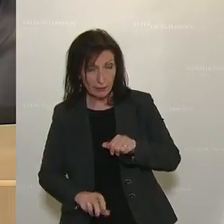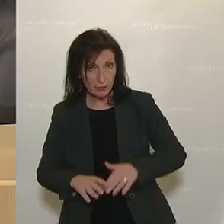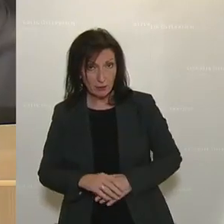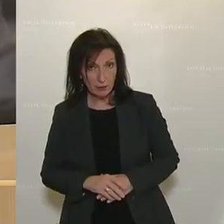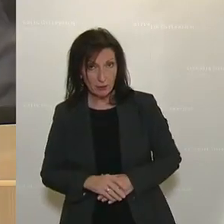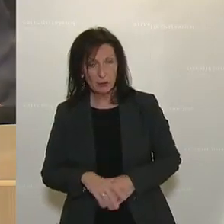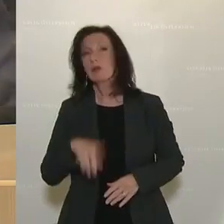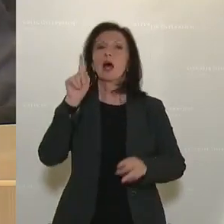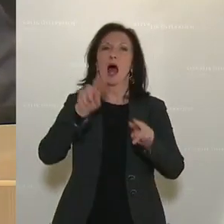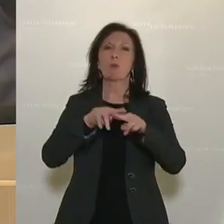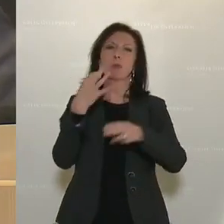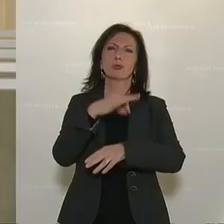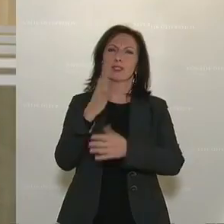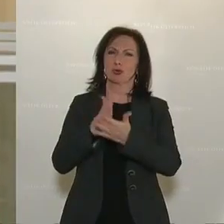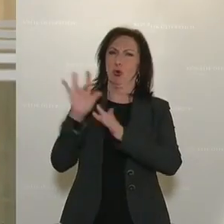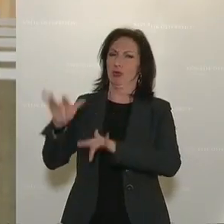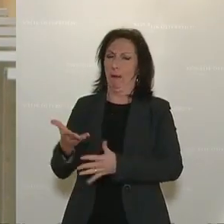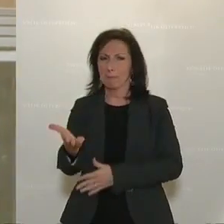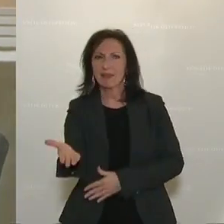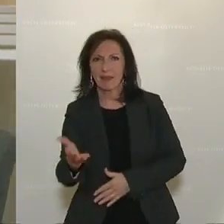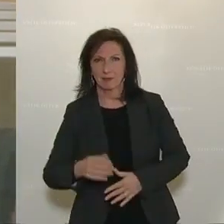Aber der Bundeskanzler ist bereits da. Bitteschön.